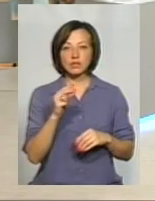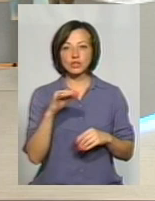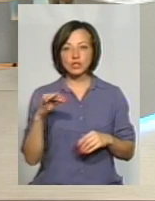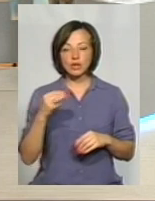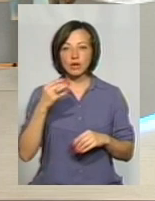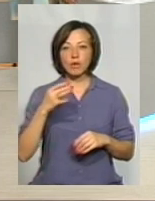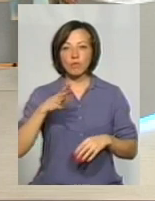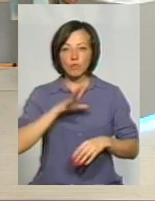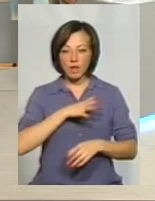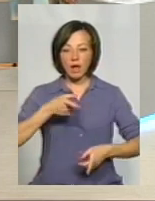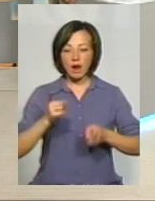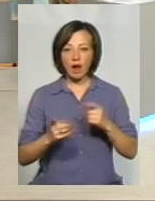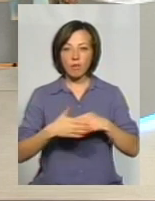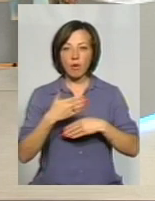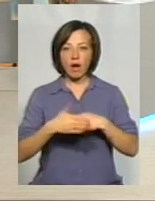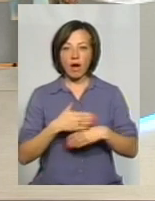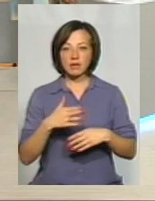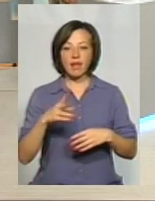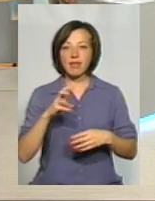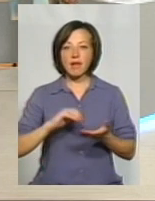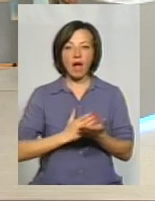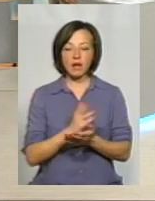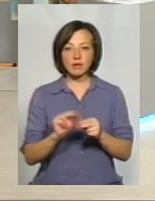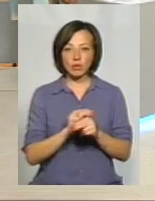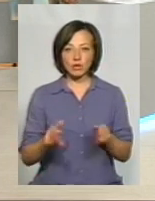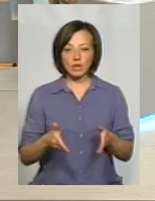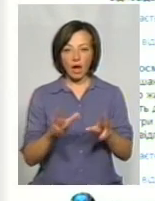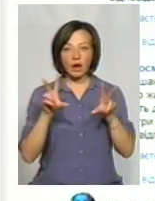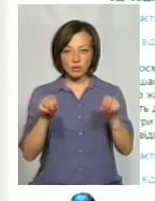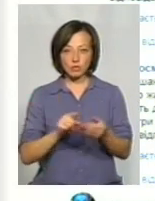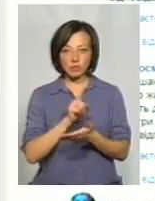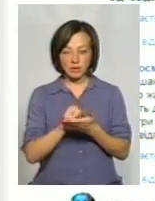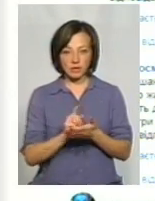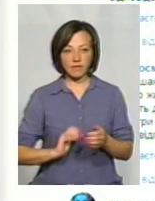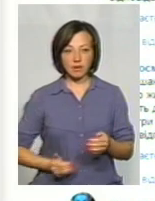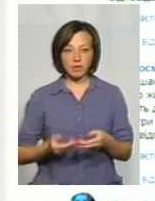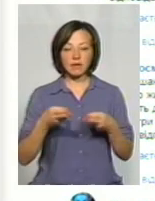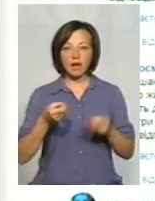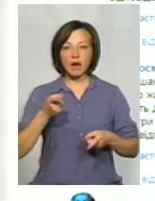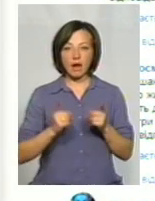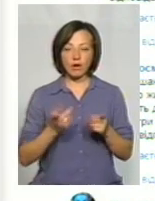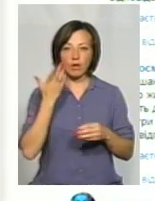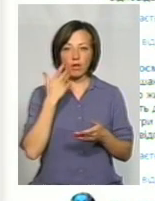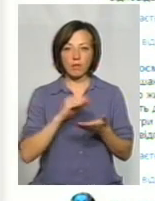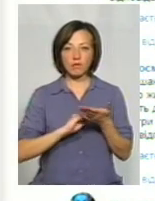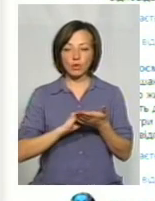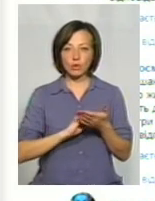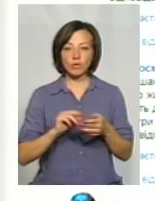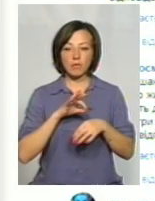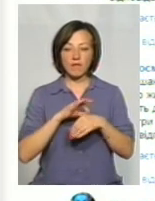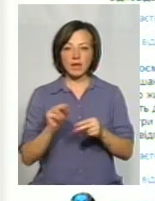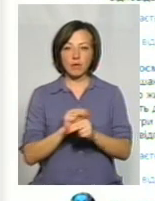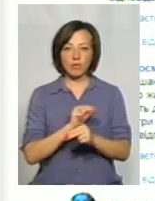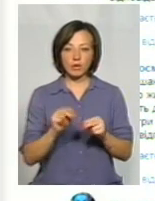реально покарані ремонтники за неякісний ремонт доріг, існують вже гаранційні зобов'язання підрядників, і де реально були повторно проведені ремонтні